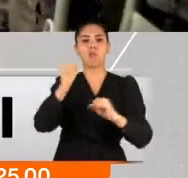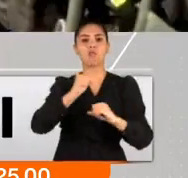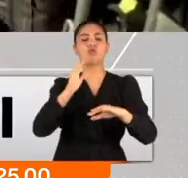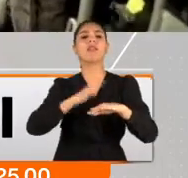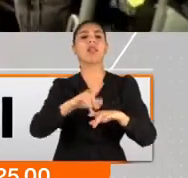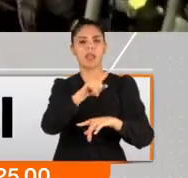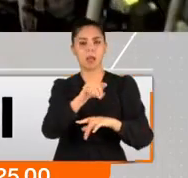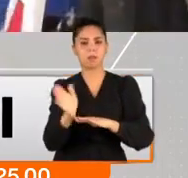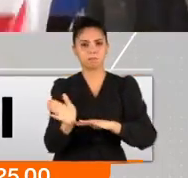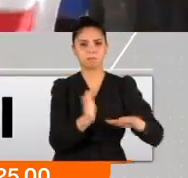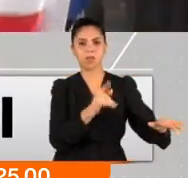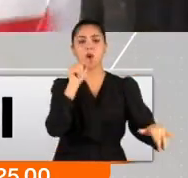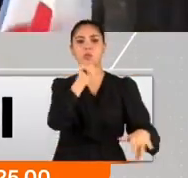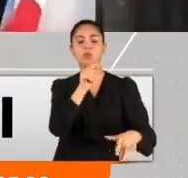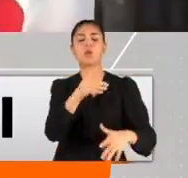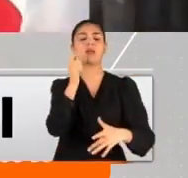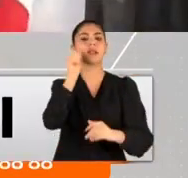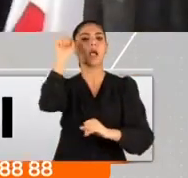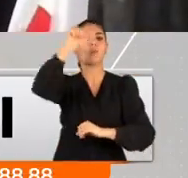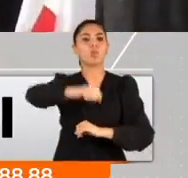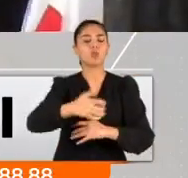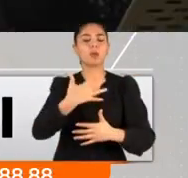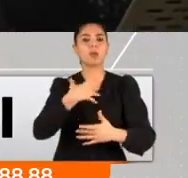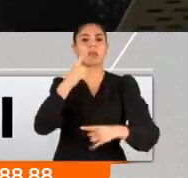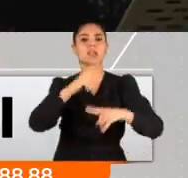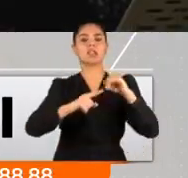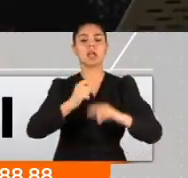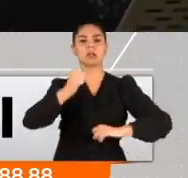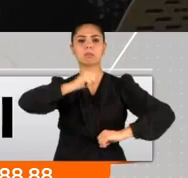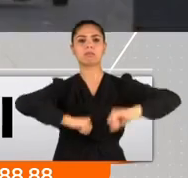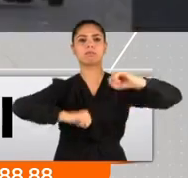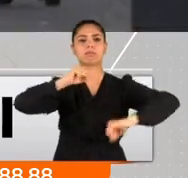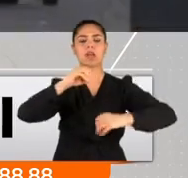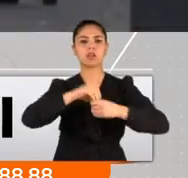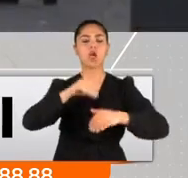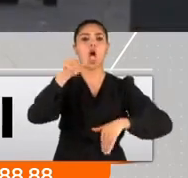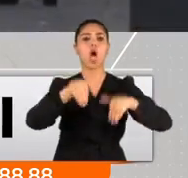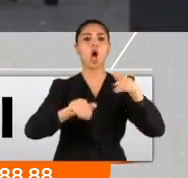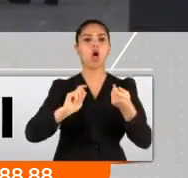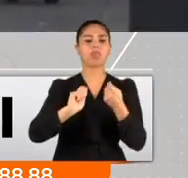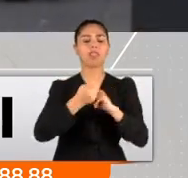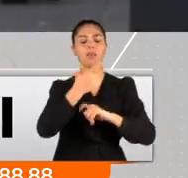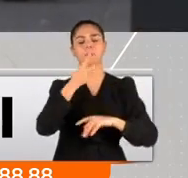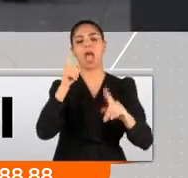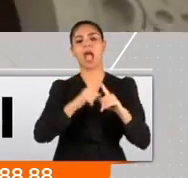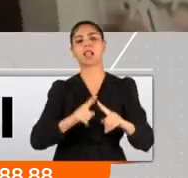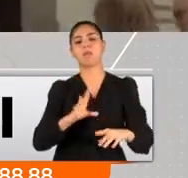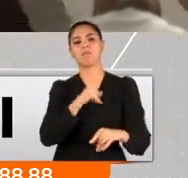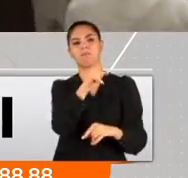yerine bunu istismar etmenin, siyasi ranta çevirmenin, oya devşirmenin hesabını yapıyor.